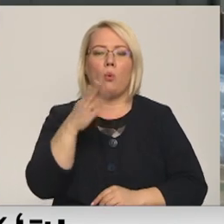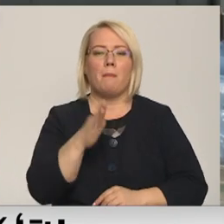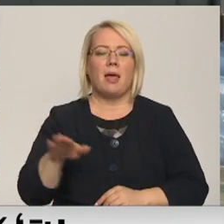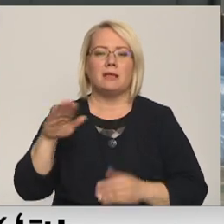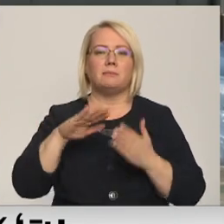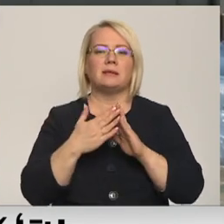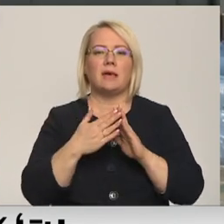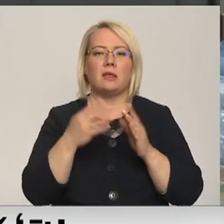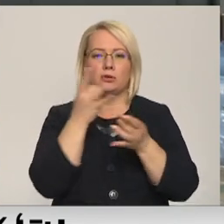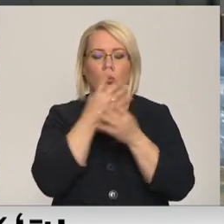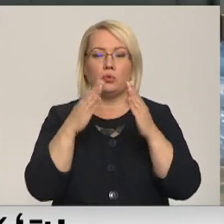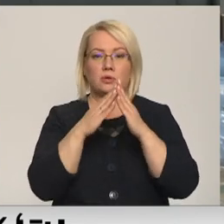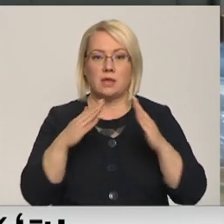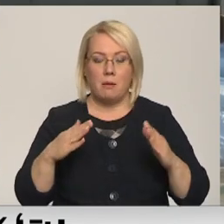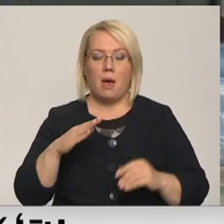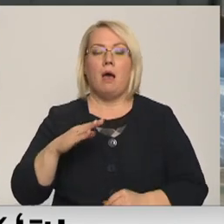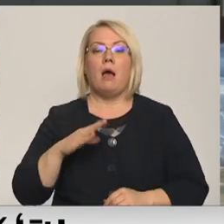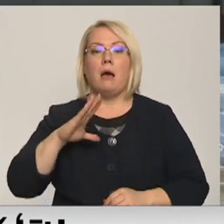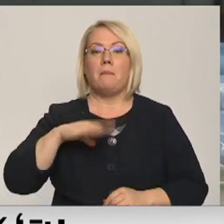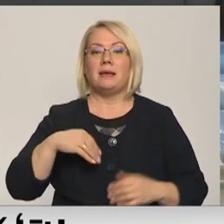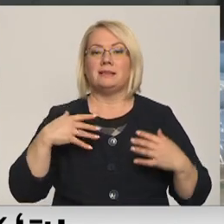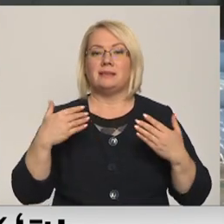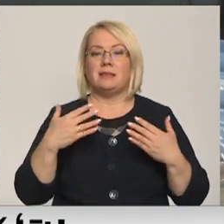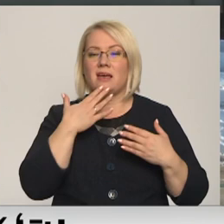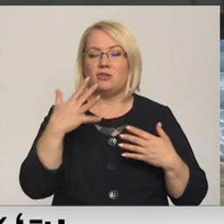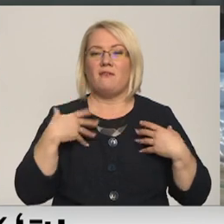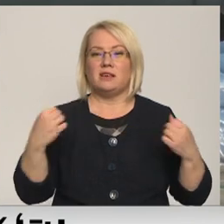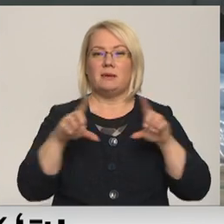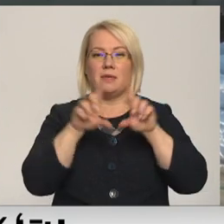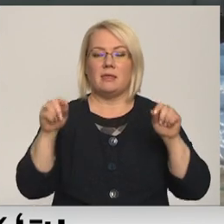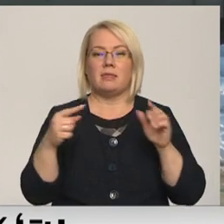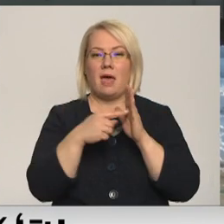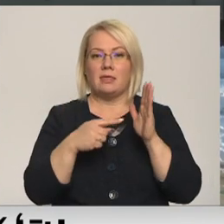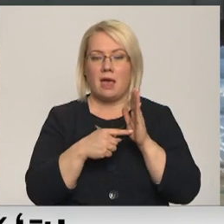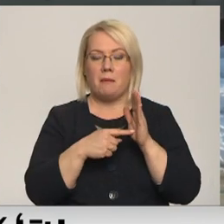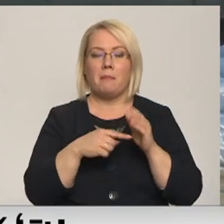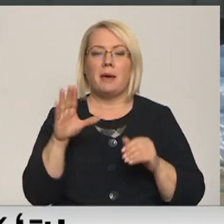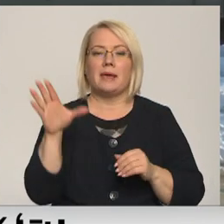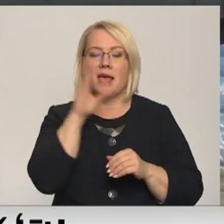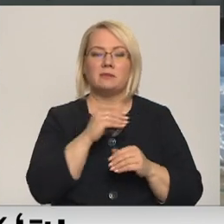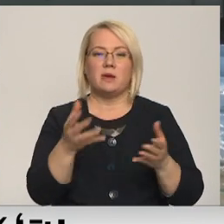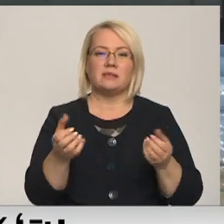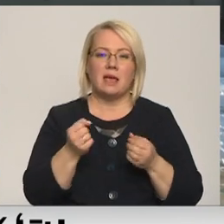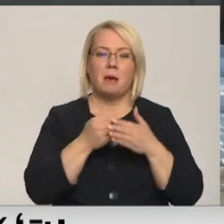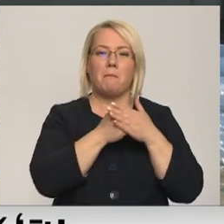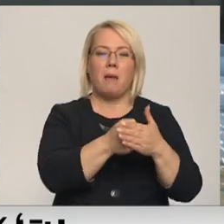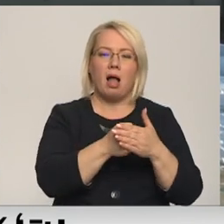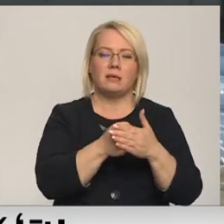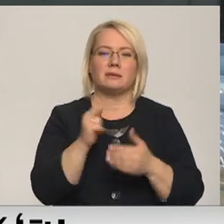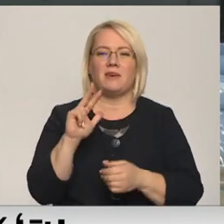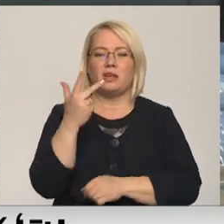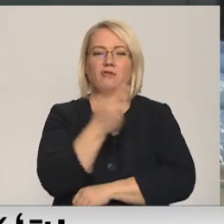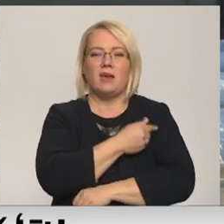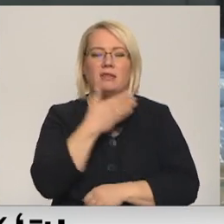Pēc Nacionālā veselības dienēs datiem pašies iespējas saņemt balstu vakcīnu vēl nav izmantojuši aptuveni 670